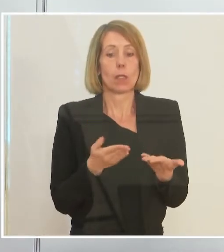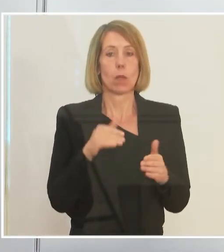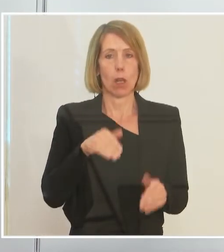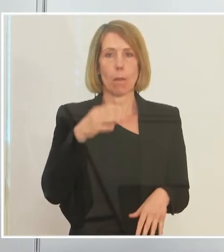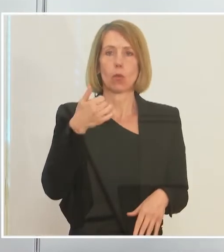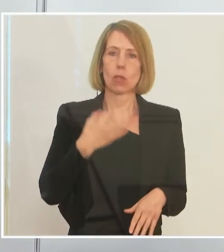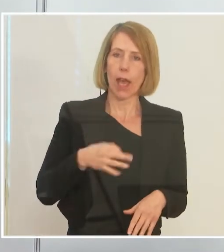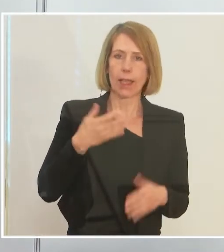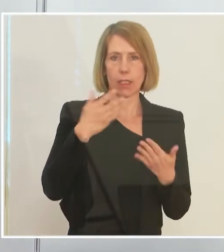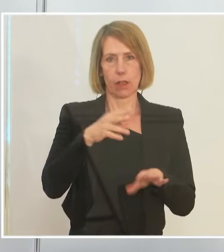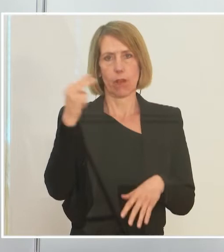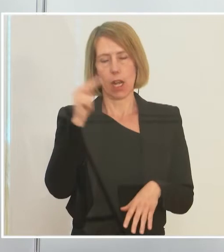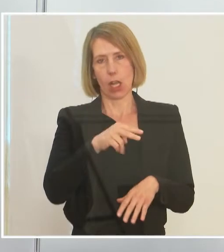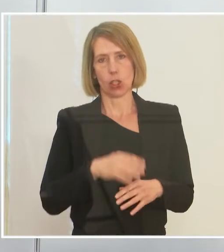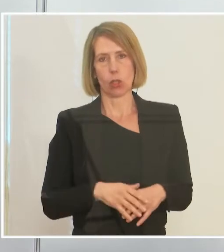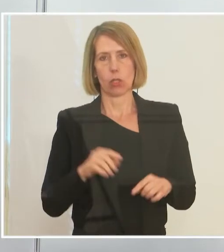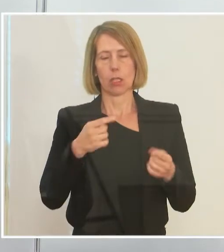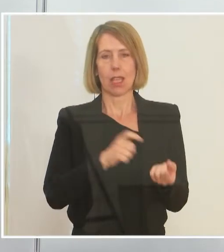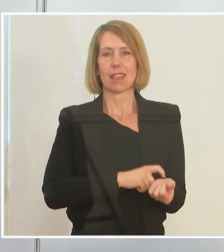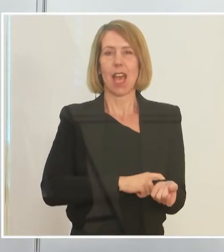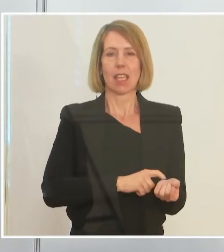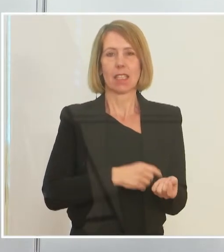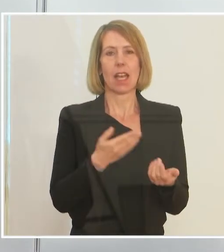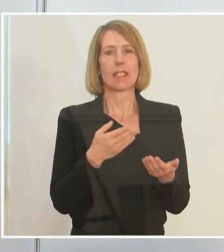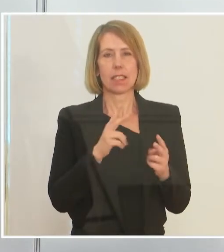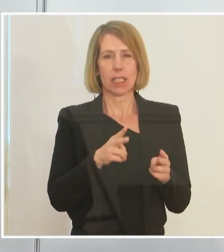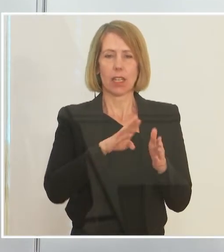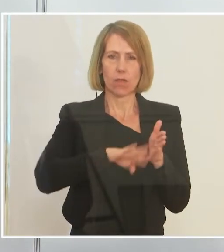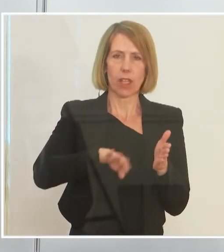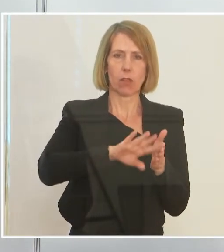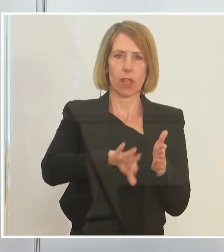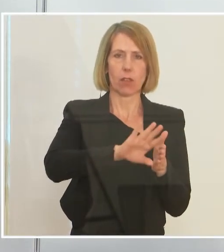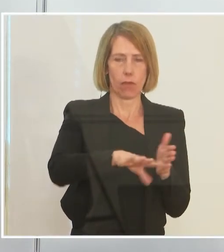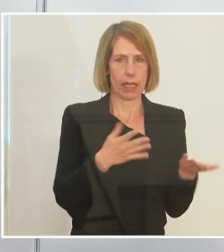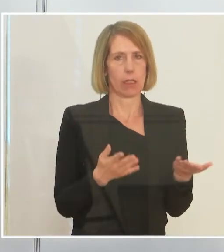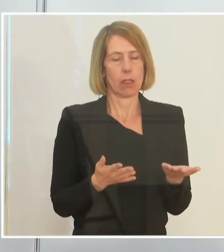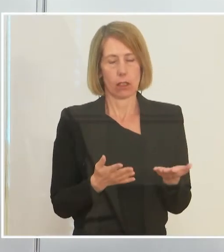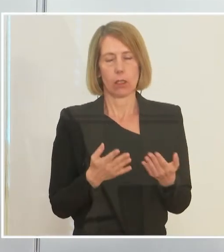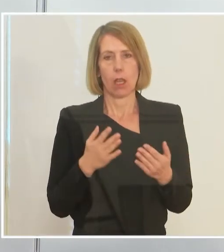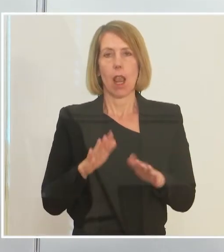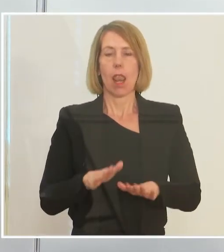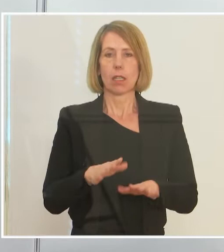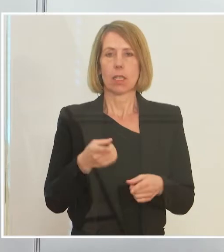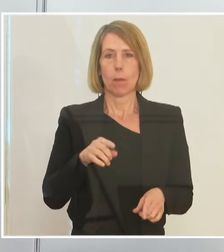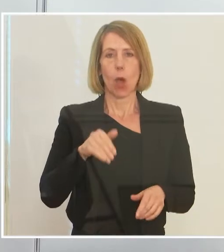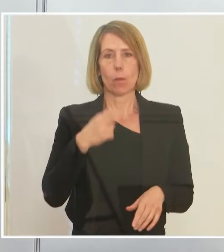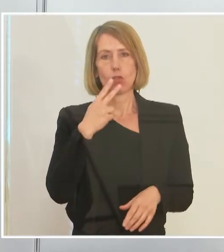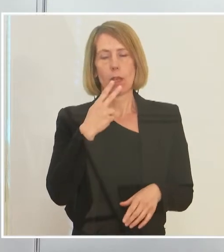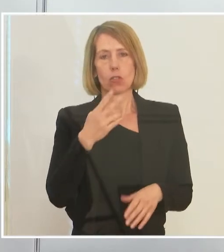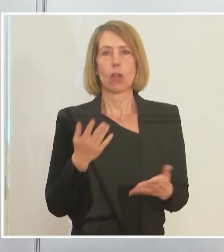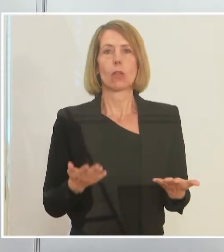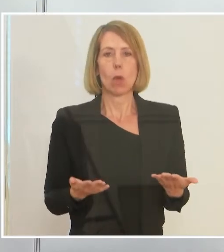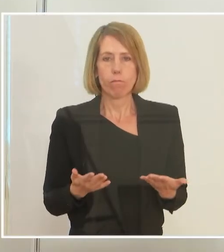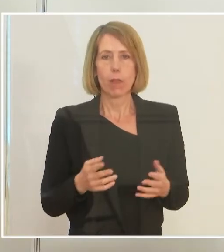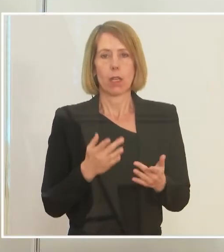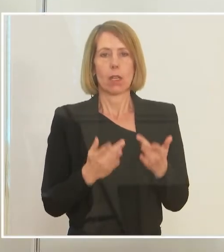denn nur so kriegen Sie diese Anreize weg. Außerdem, glaube ich, werden wir langsam aber sicher hingehen müssen in die Frage, naja, kann man